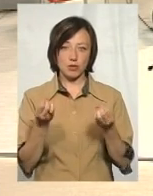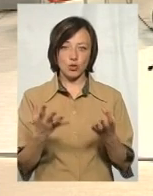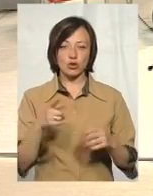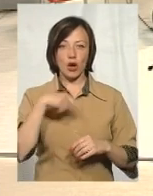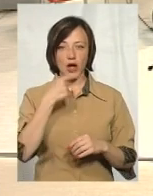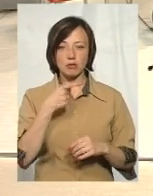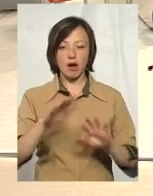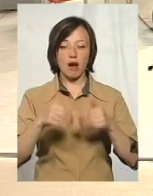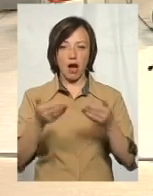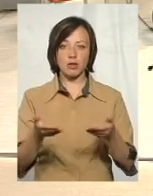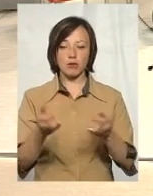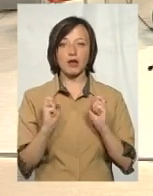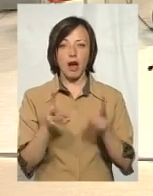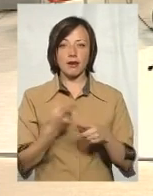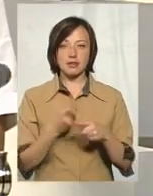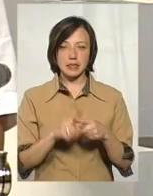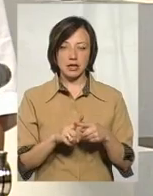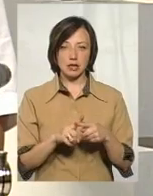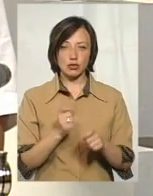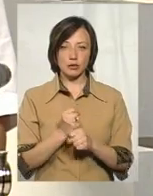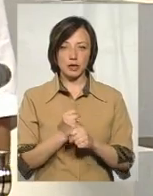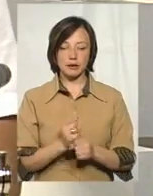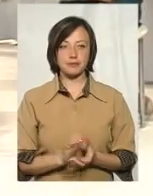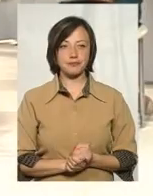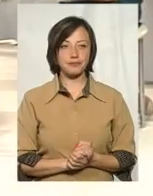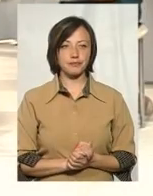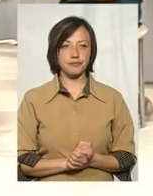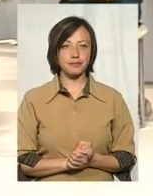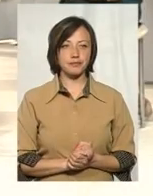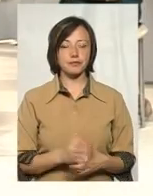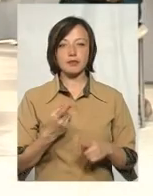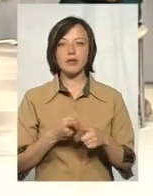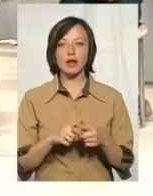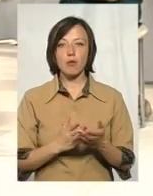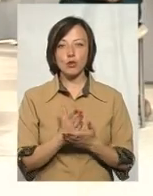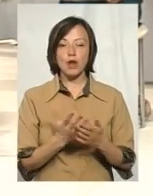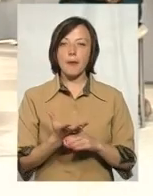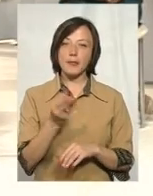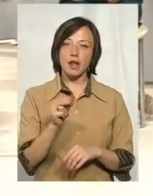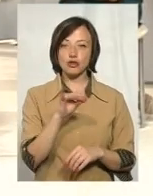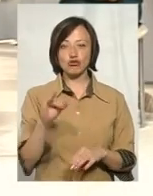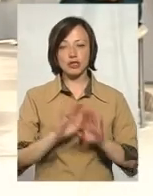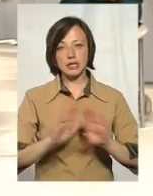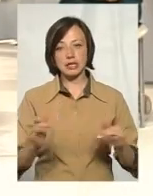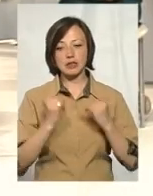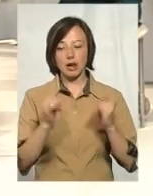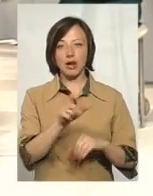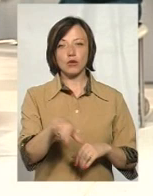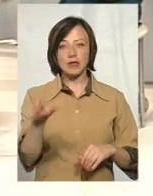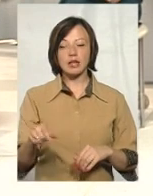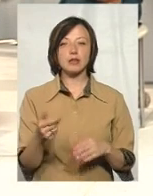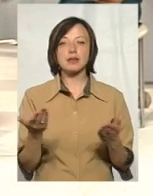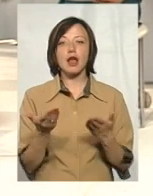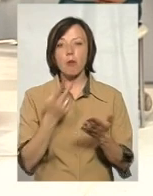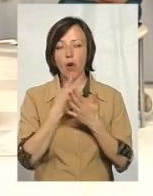кажемо, радимо, як це, значить, розкриємо. будь ласка, ця послуга платна чи ні для мешканців? І за